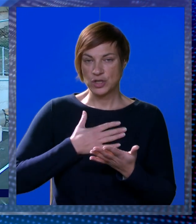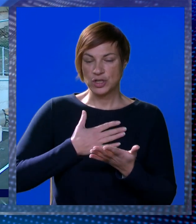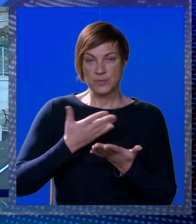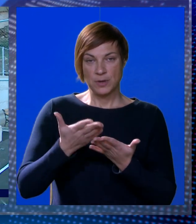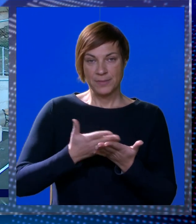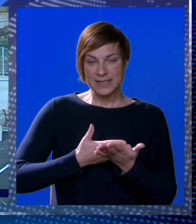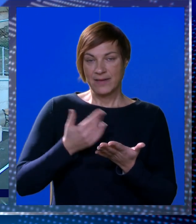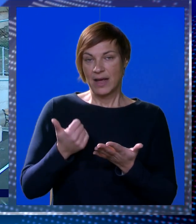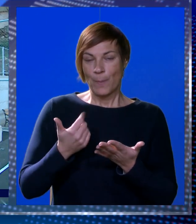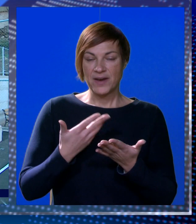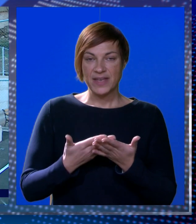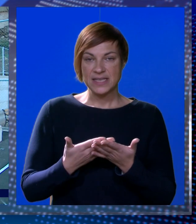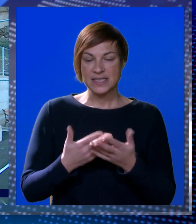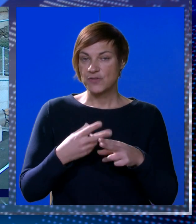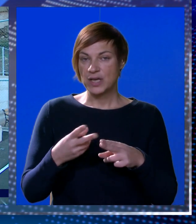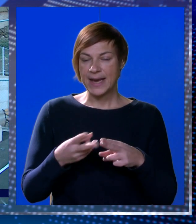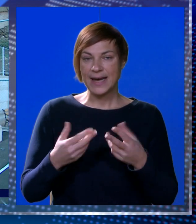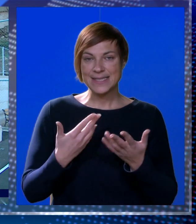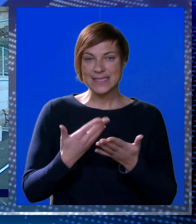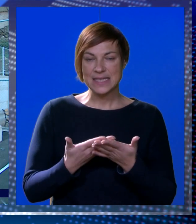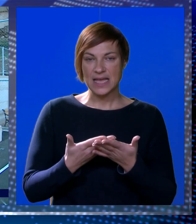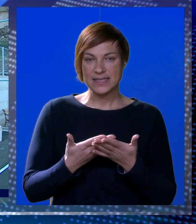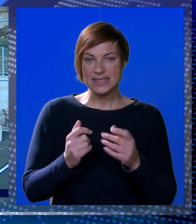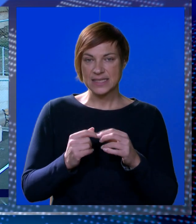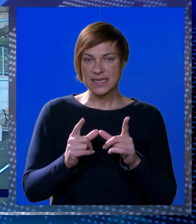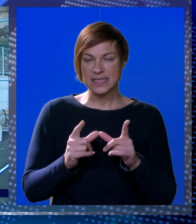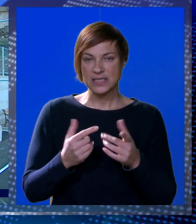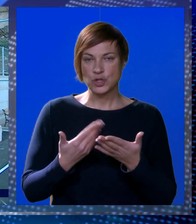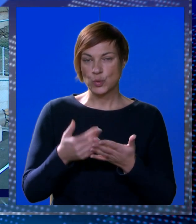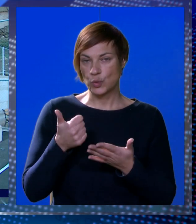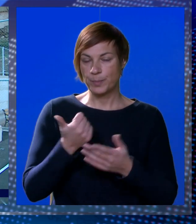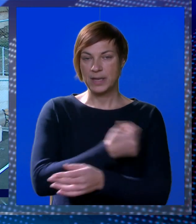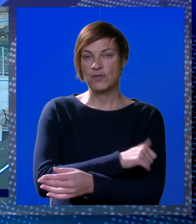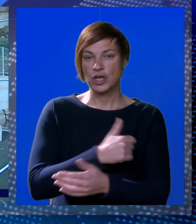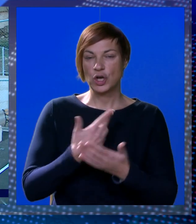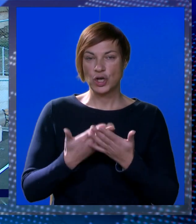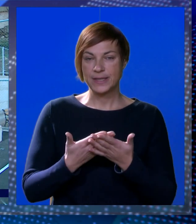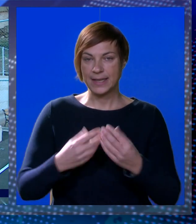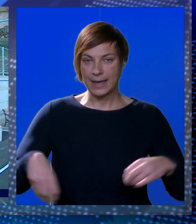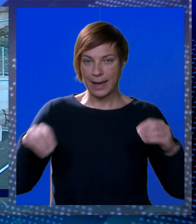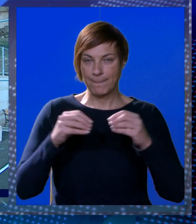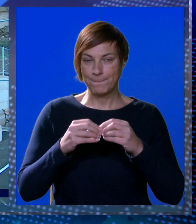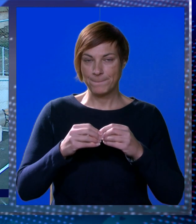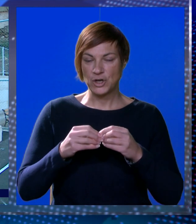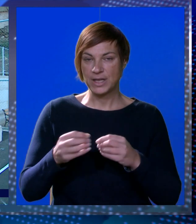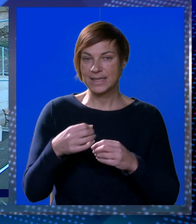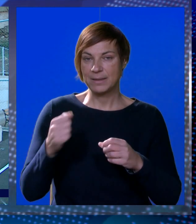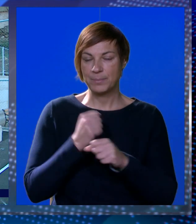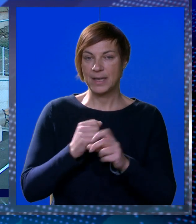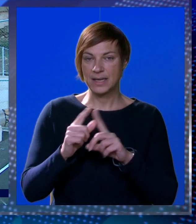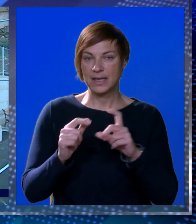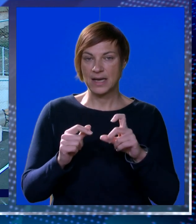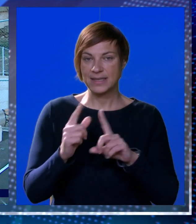Ono što smo mi stavili kao prvenstvo realizacije su u prvoj godini projekti Park